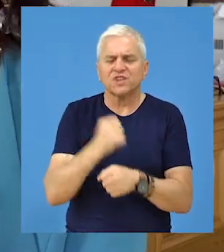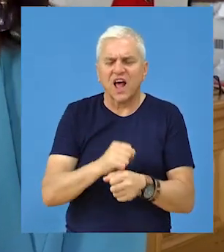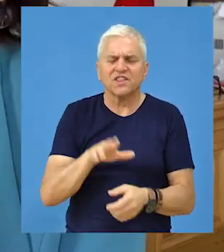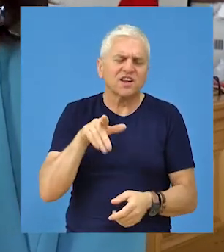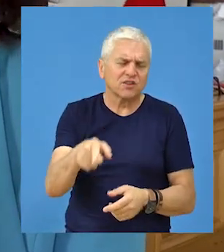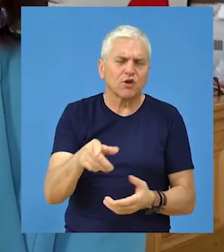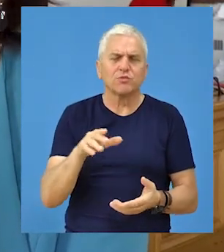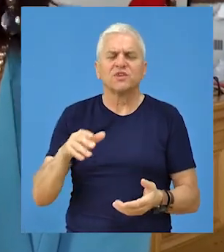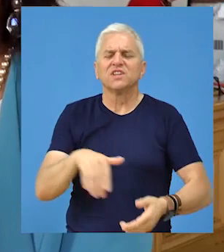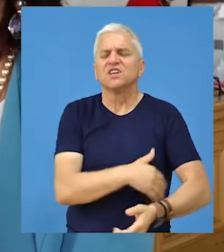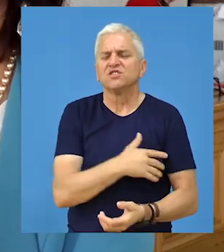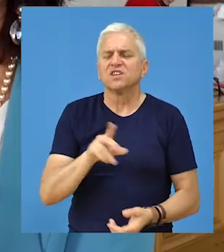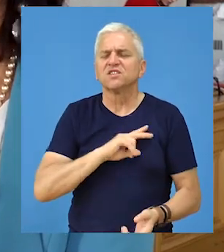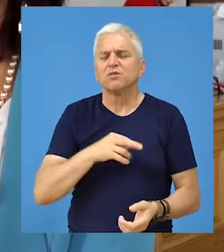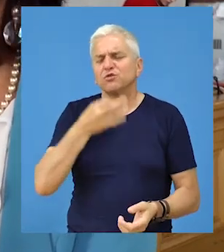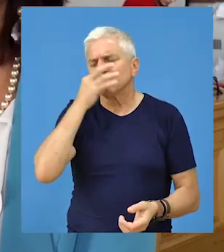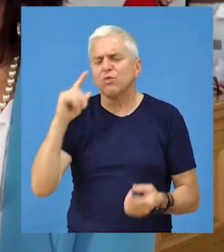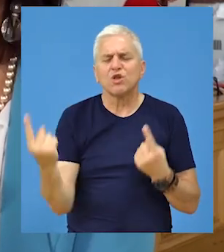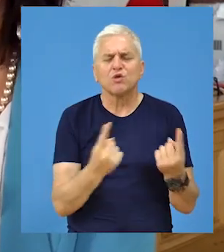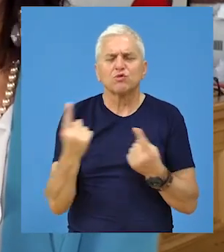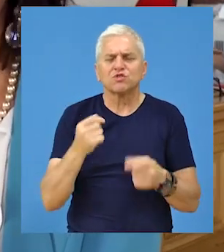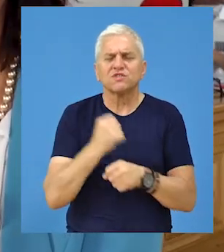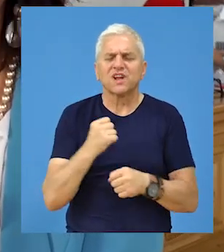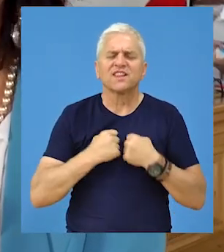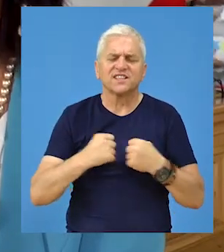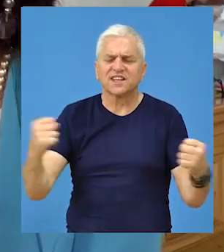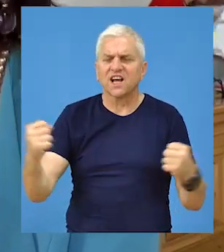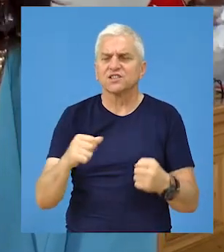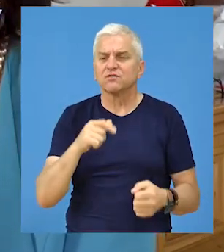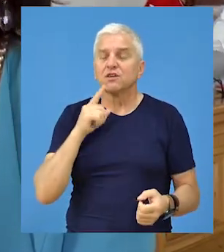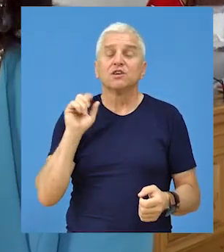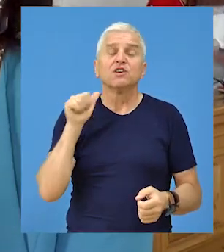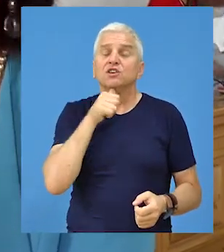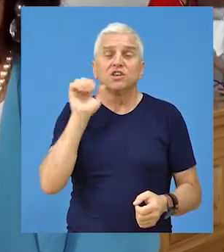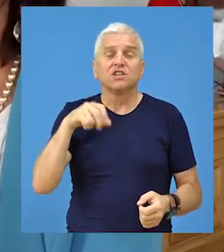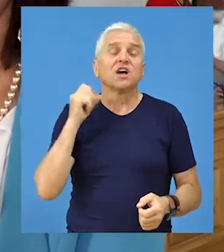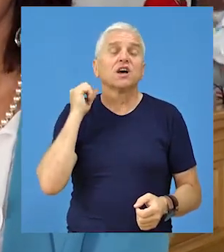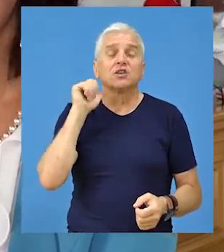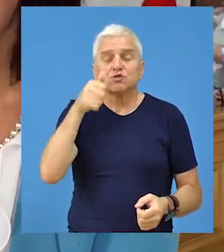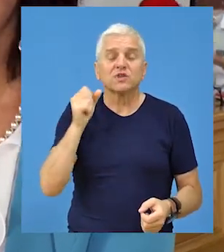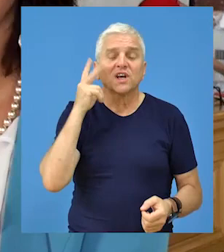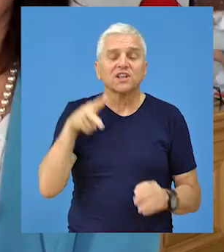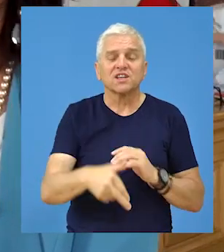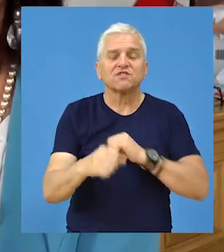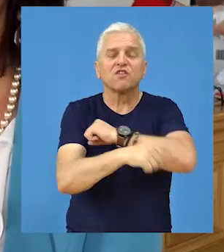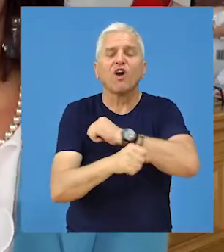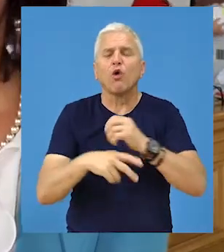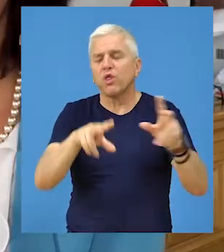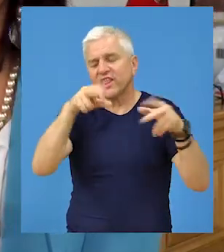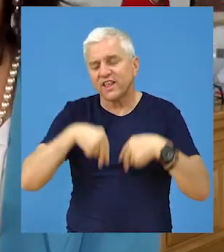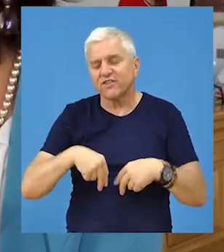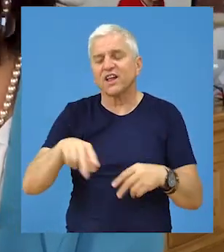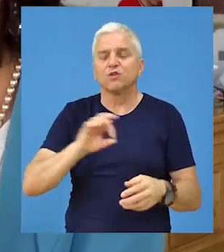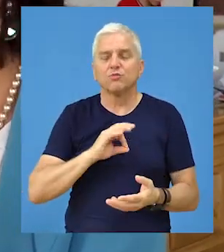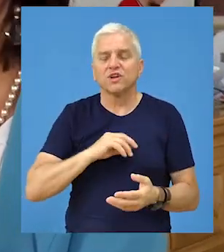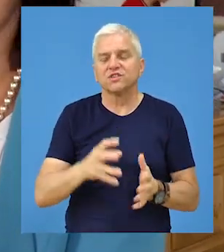Radim na tome da naši učenici imaju što bolje uslove za radi razvoj i negde da sutra kad završe fakultete da se vrate u